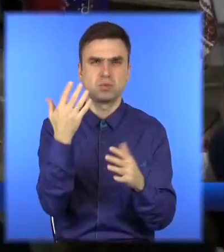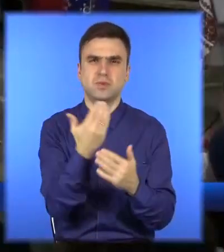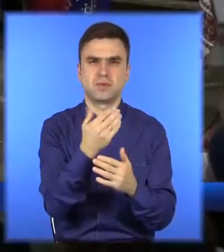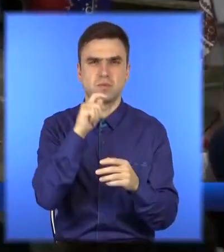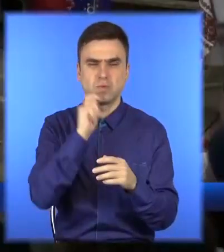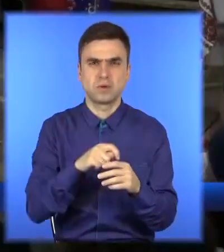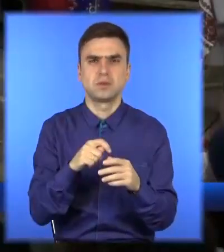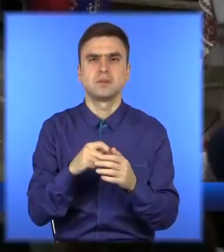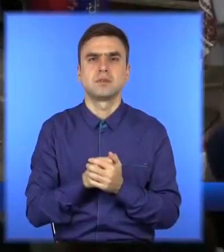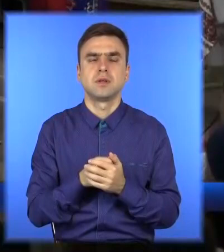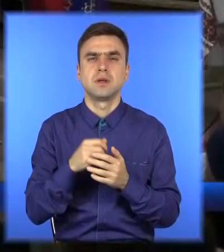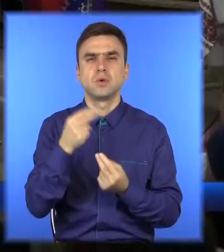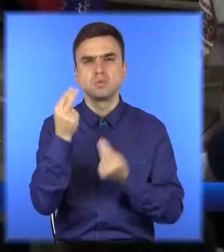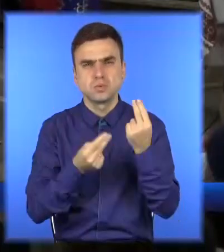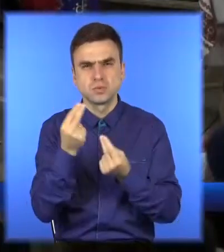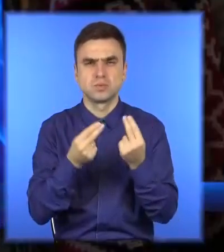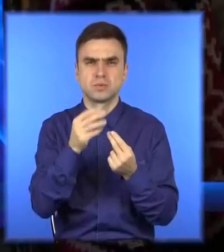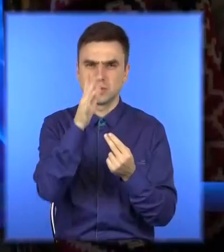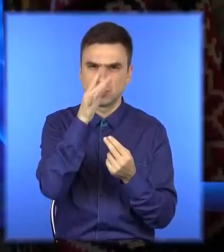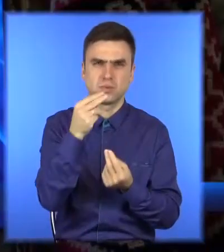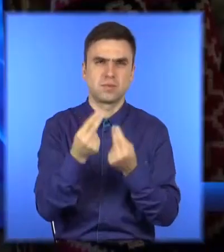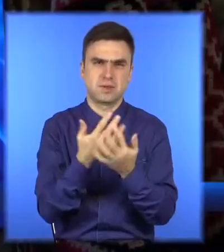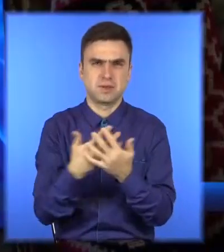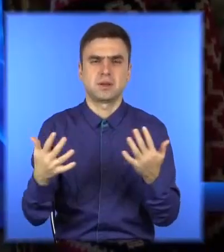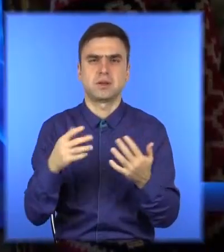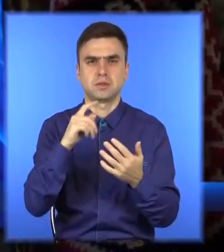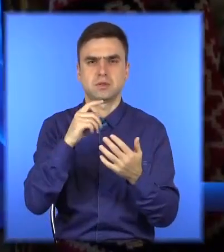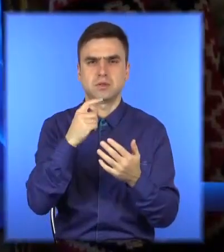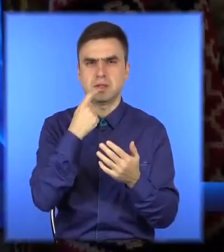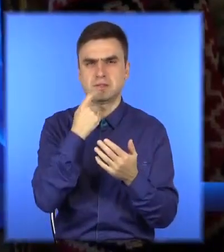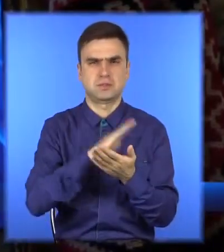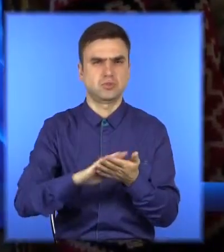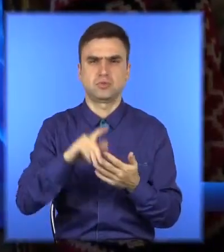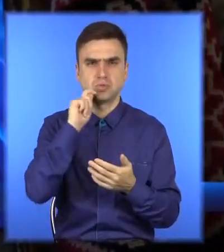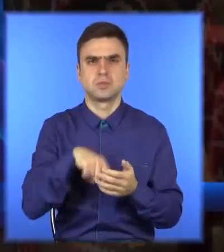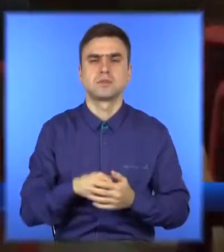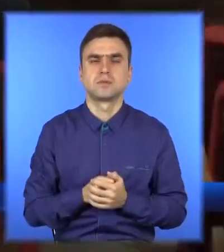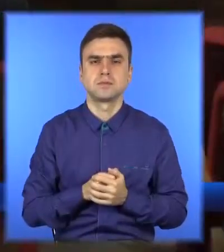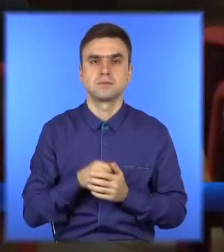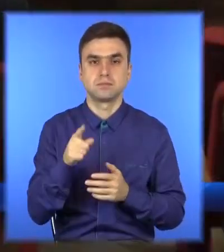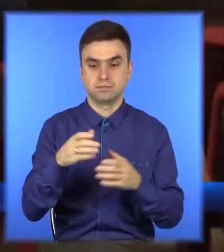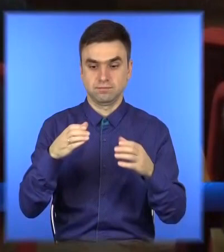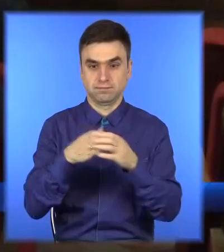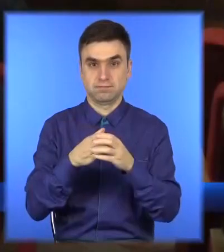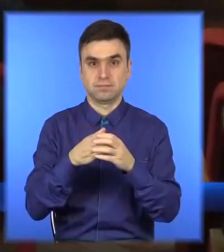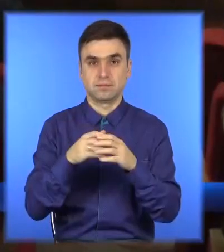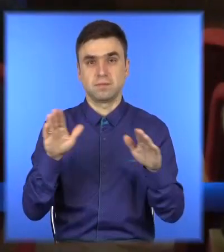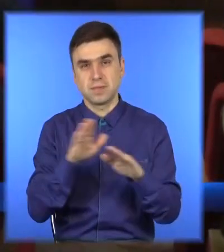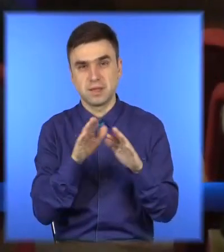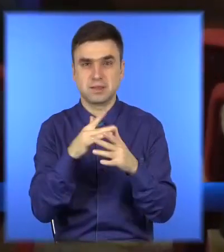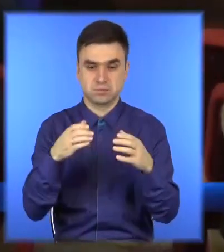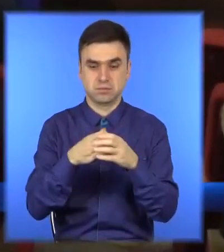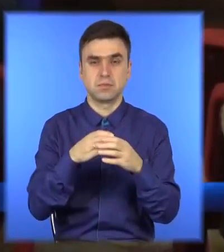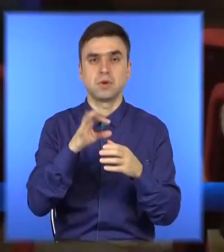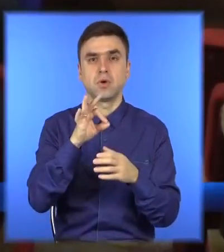гумеревськи та приказки. Цьогоріч «Ожині» виповнюється 30 років. Випускники восьмирічної давності підготували